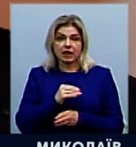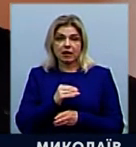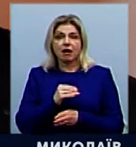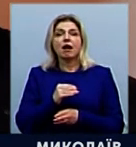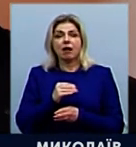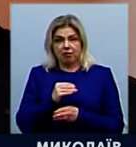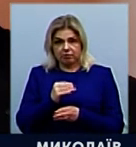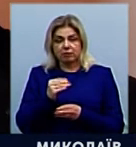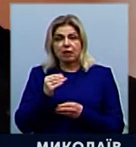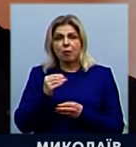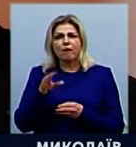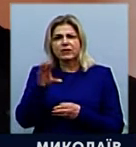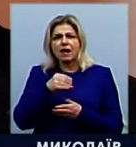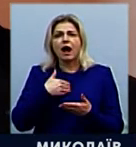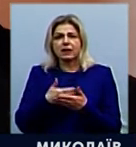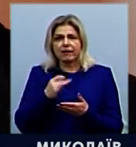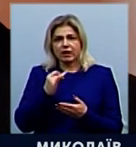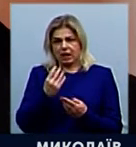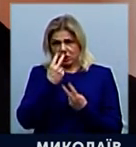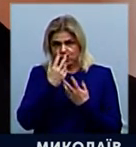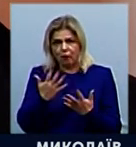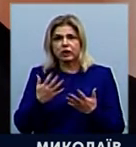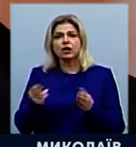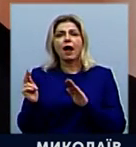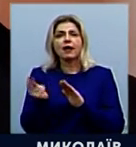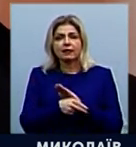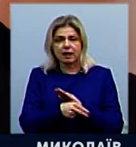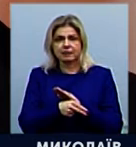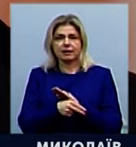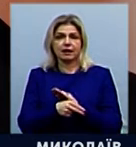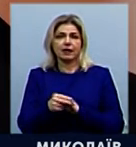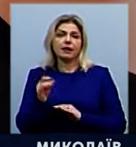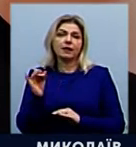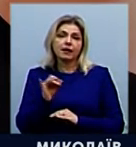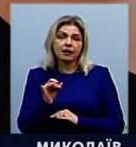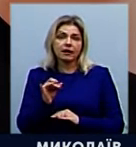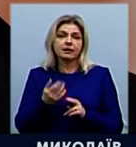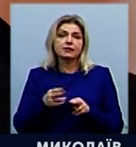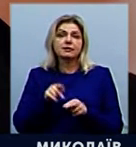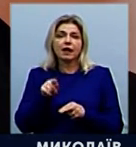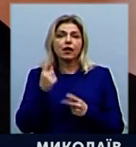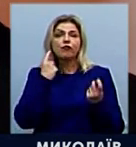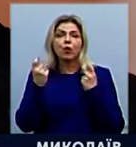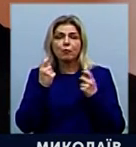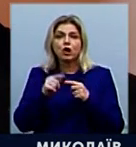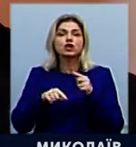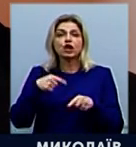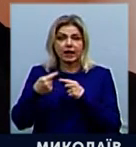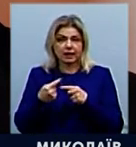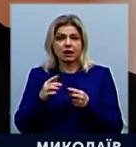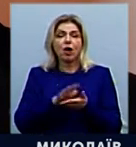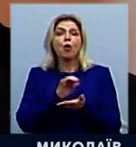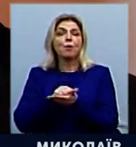активності. Це і зовнішня агітація, зовнішня агітація у всіх, це інформування через ЗМІ, то есть